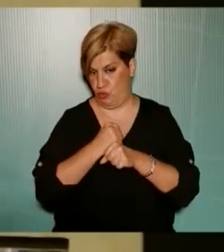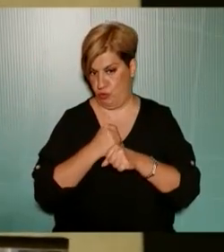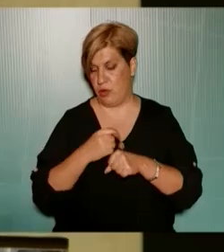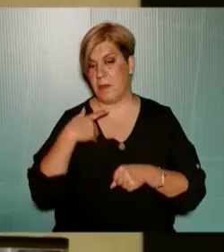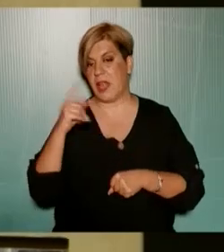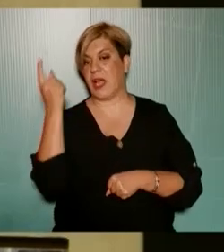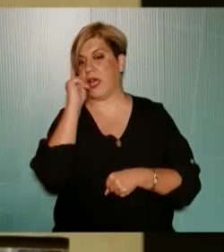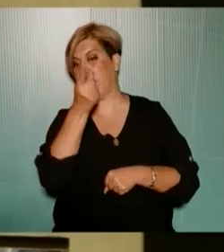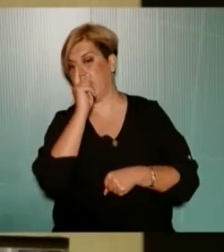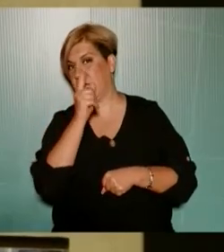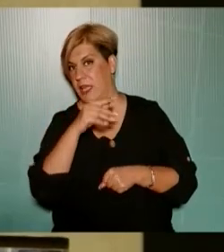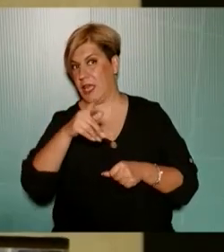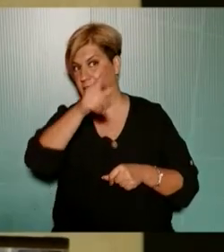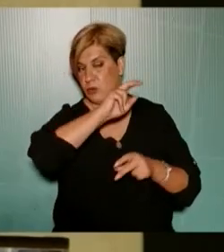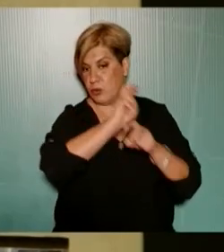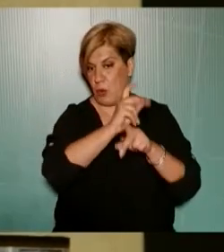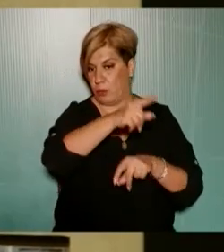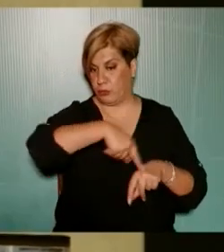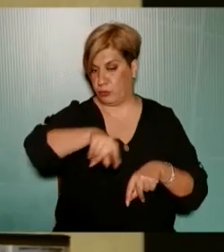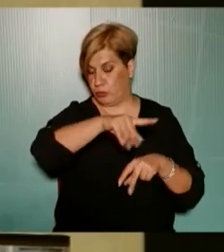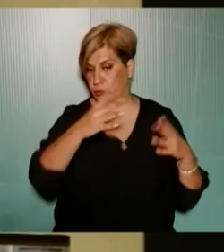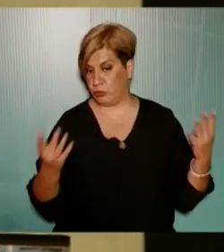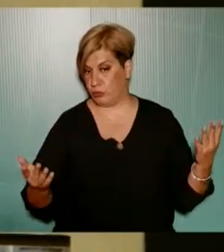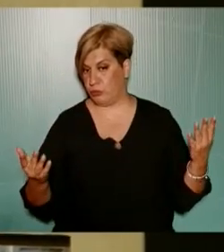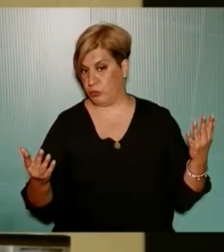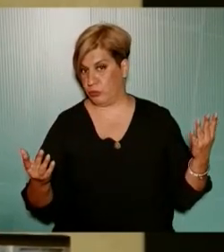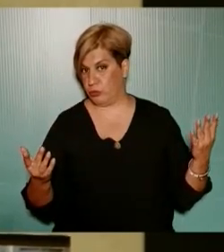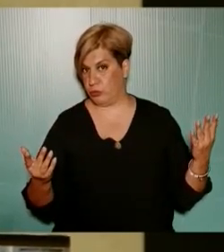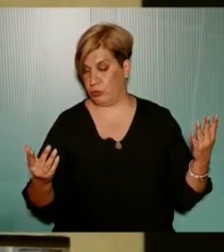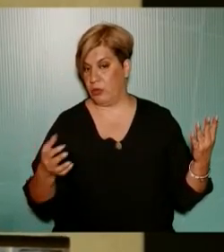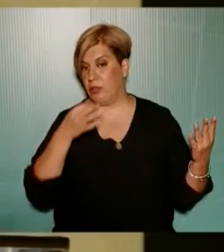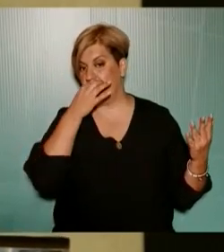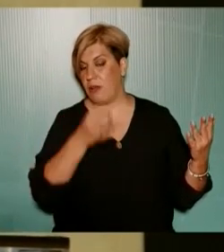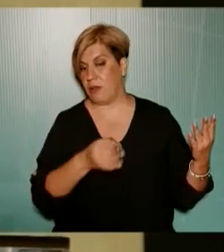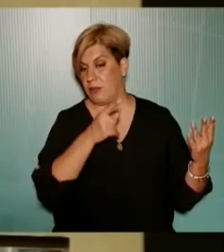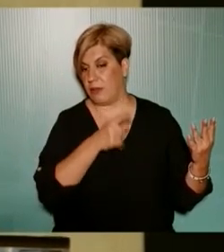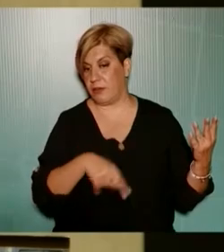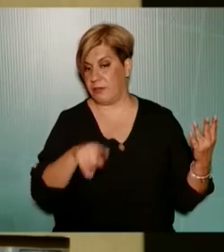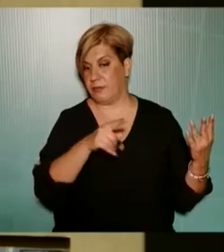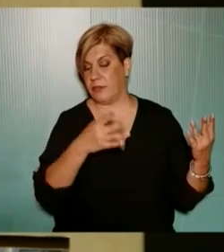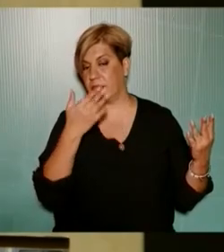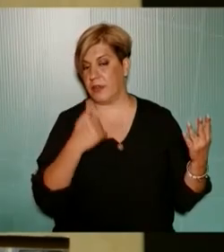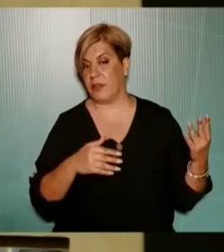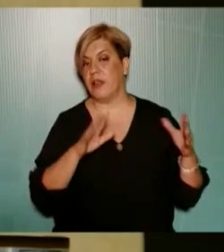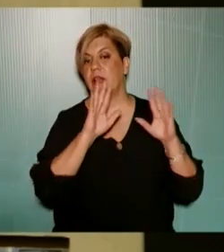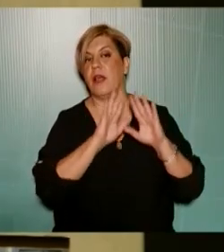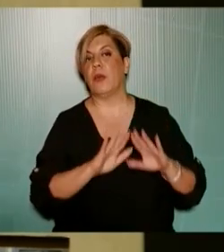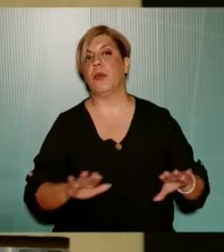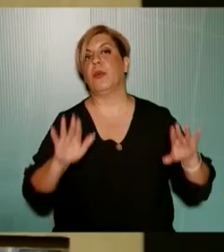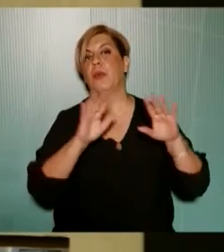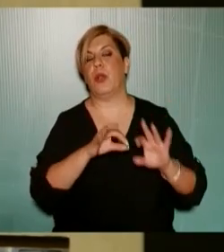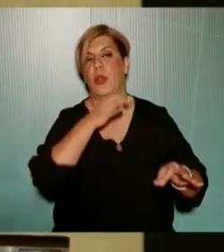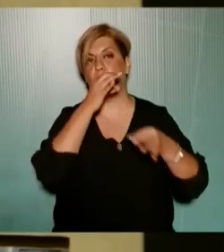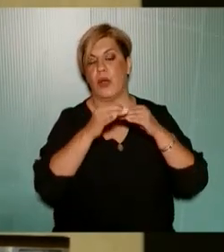κάνουμε και κριτική σε αυτούς οι οποίοι λένε ότι έχουν κατευναστικό λόγο